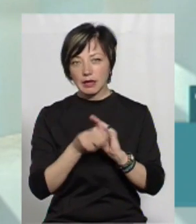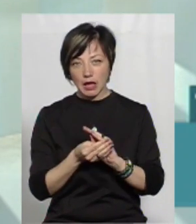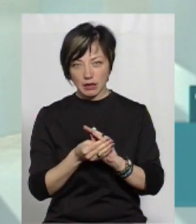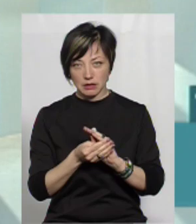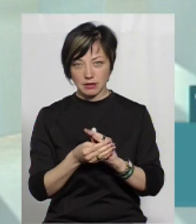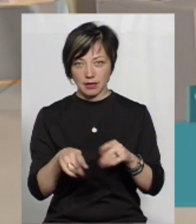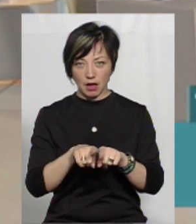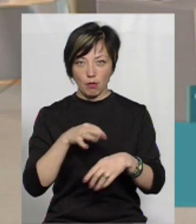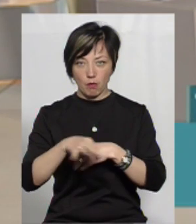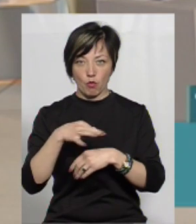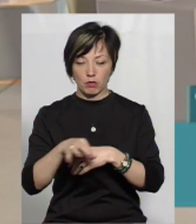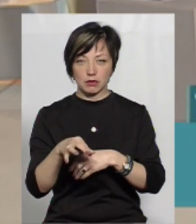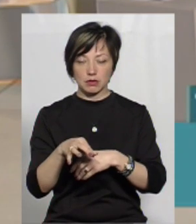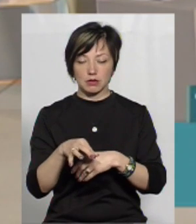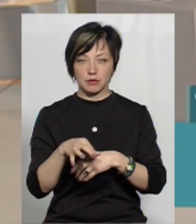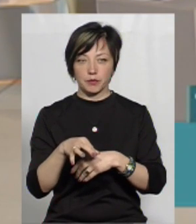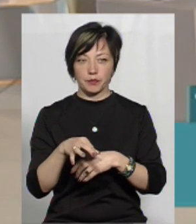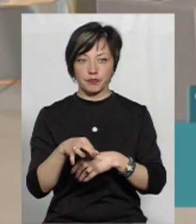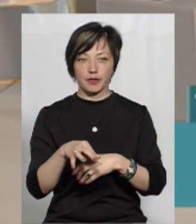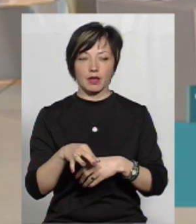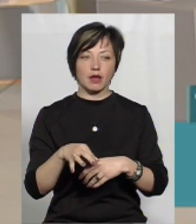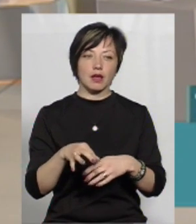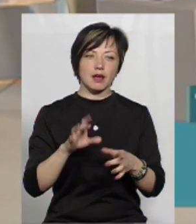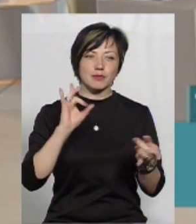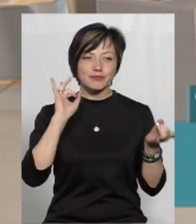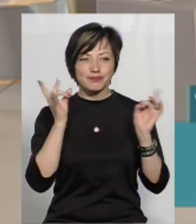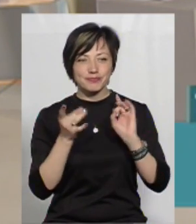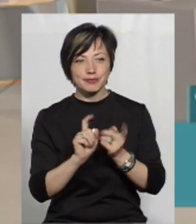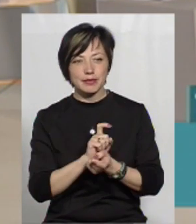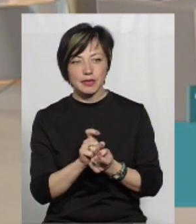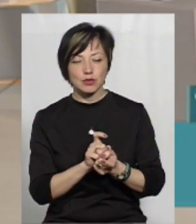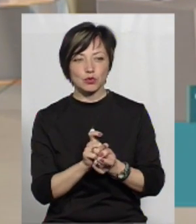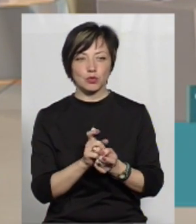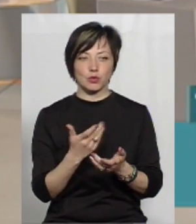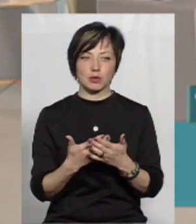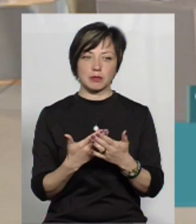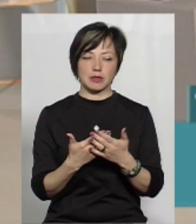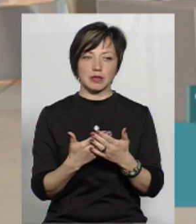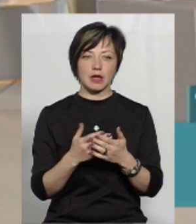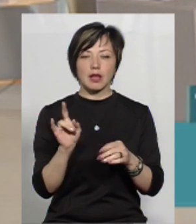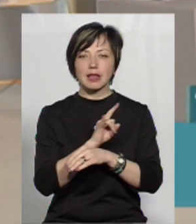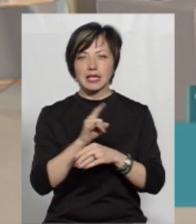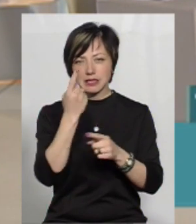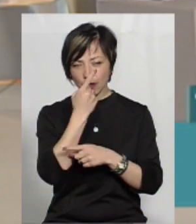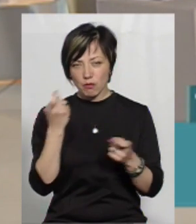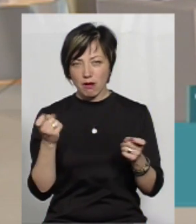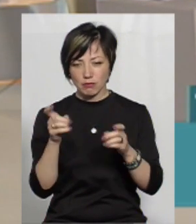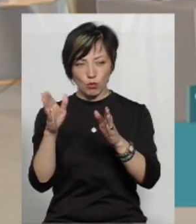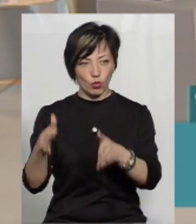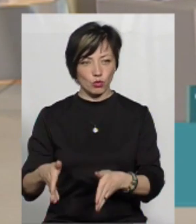мобінг, тобто розпускання якихось пліток, дезінформація,